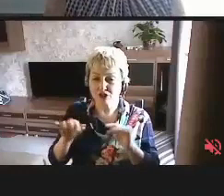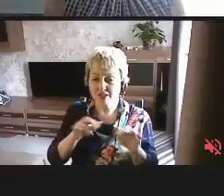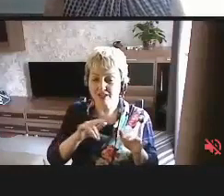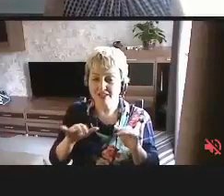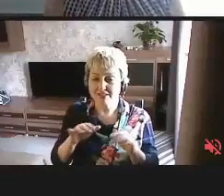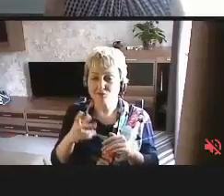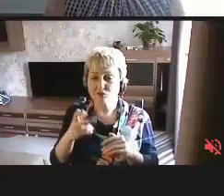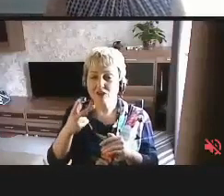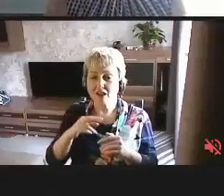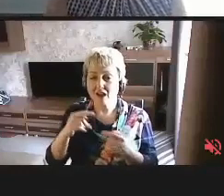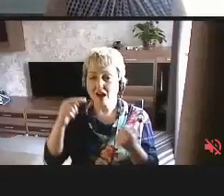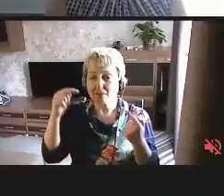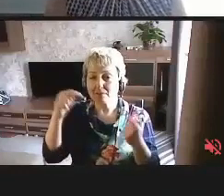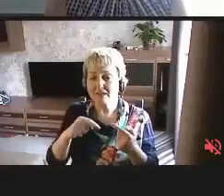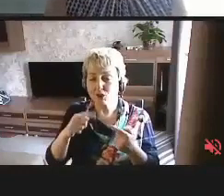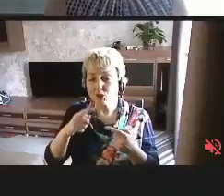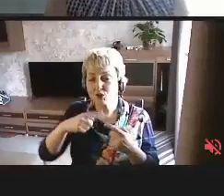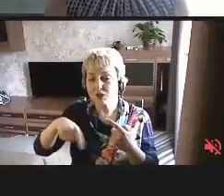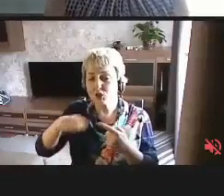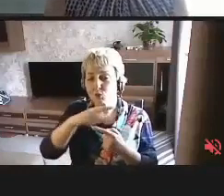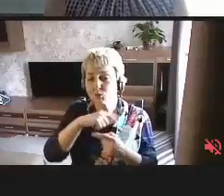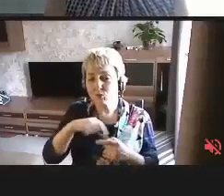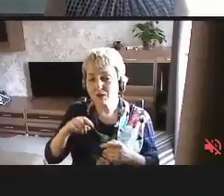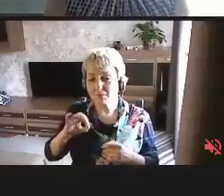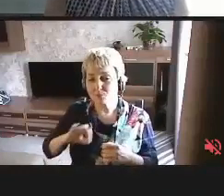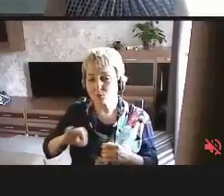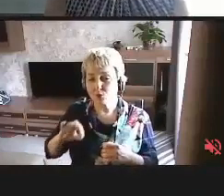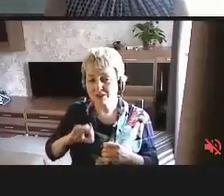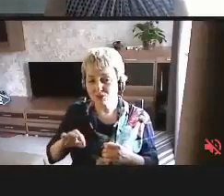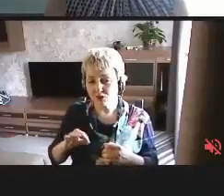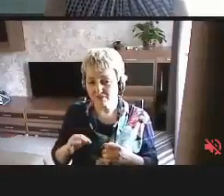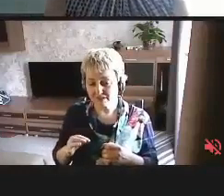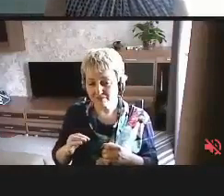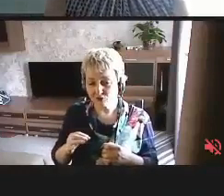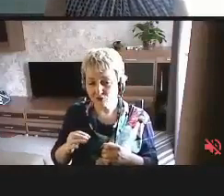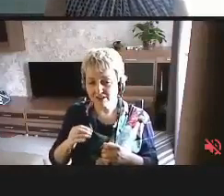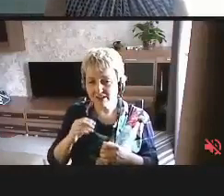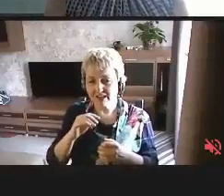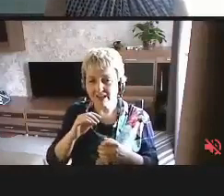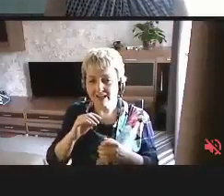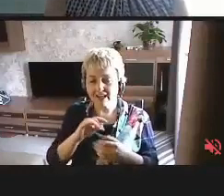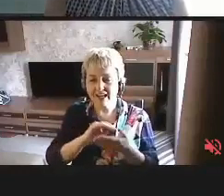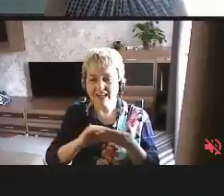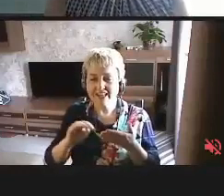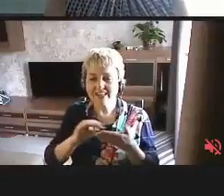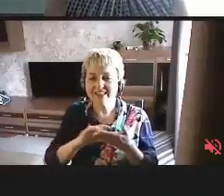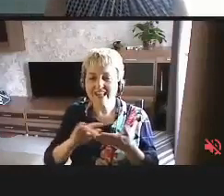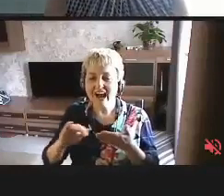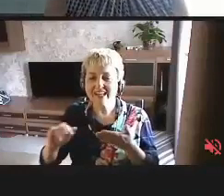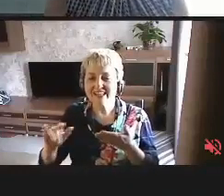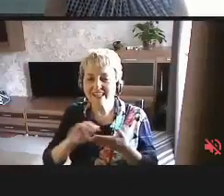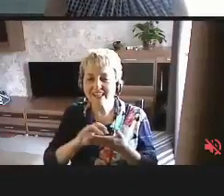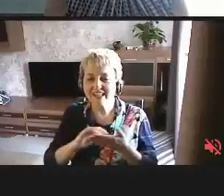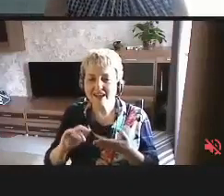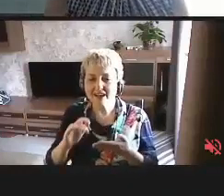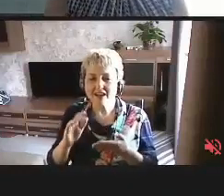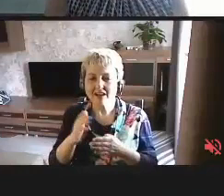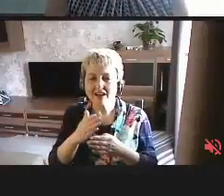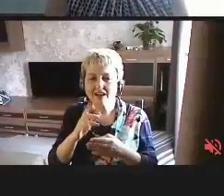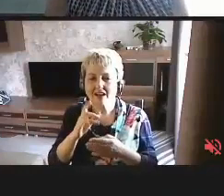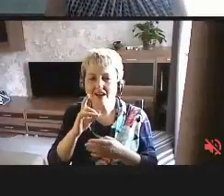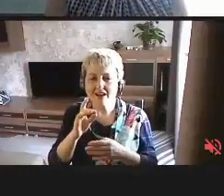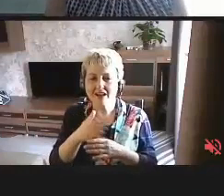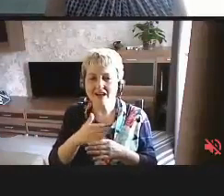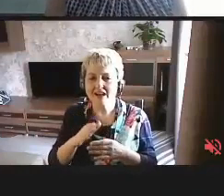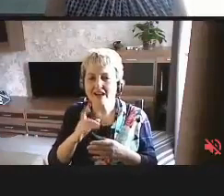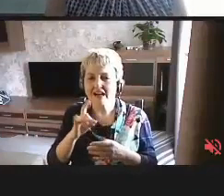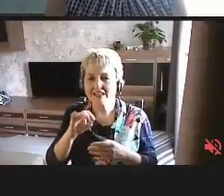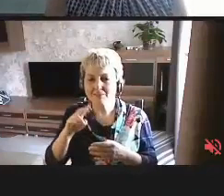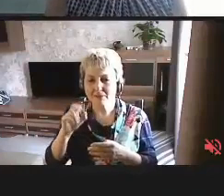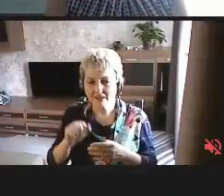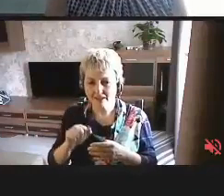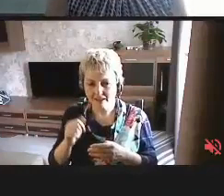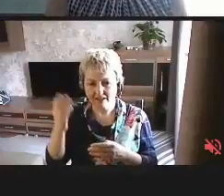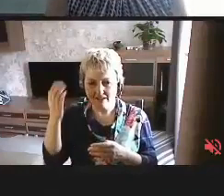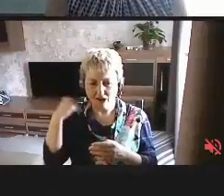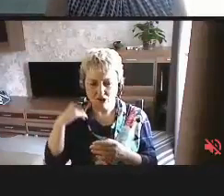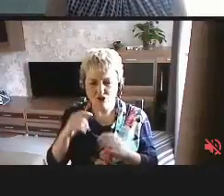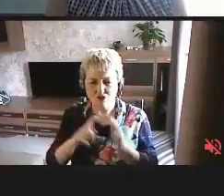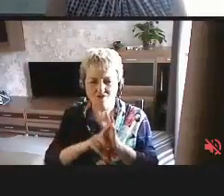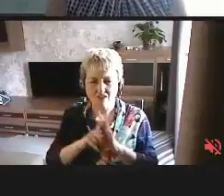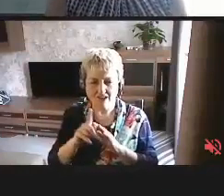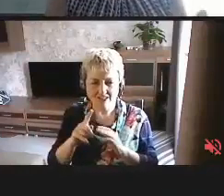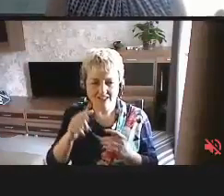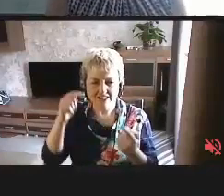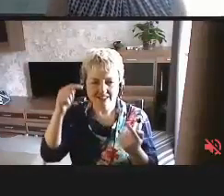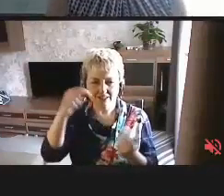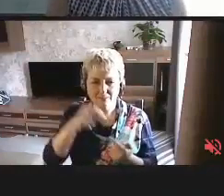определенного круга пользователей. Тактильная разметка. Когда-то понятно, что ее вводили с